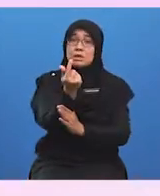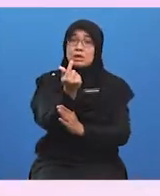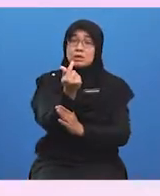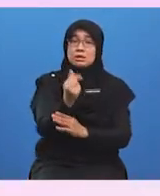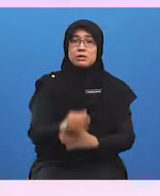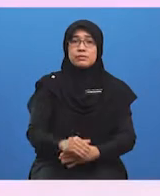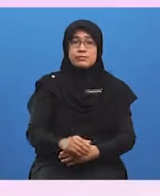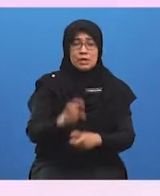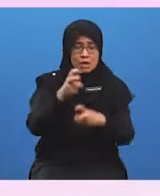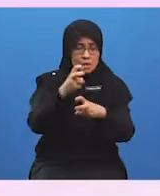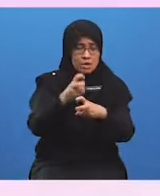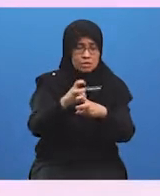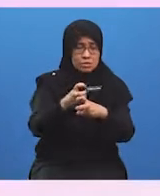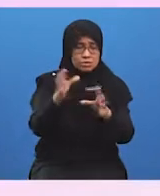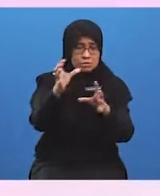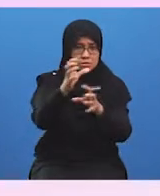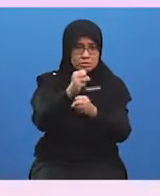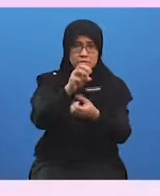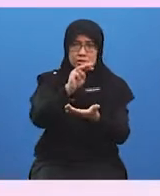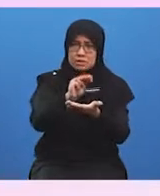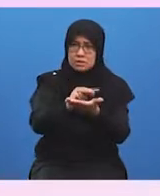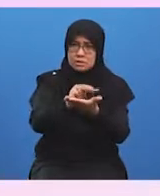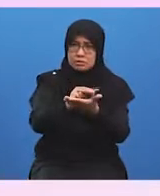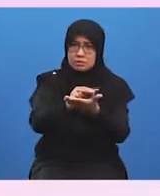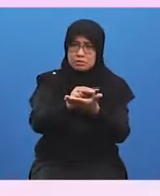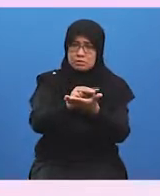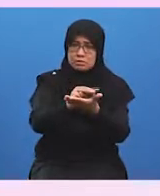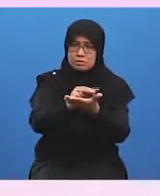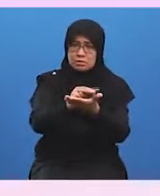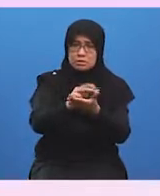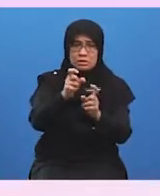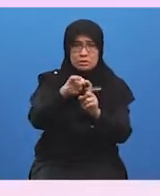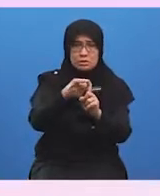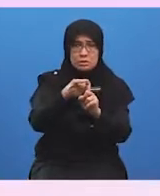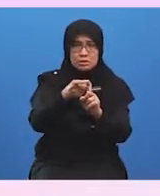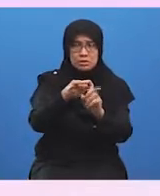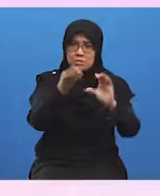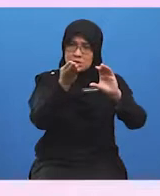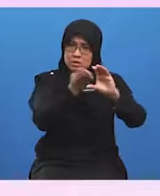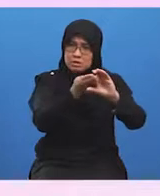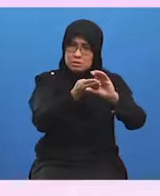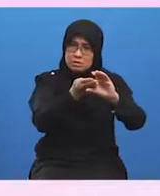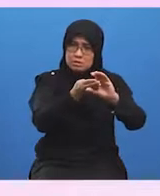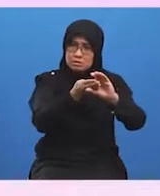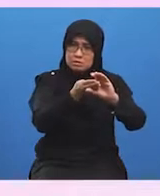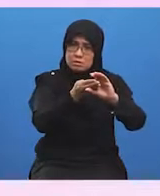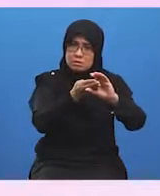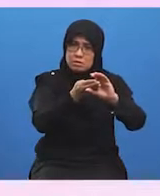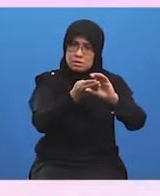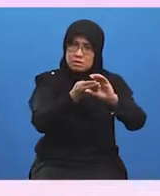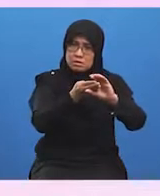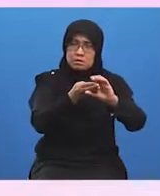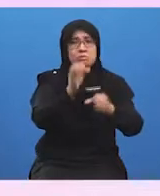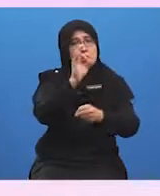Kesukaran mendapatkan modal dan kredit dari institusi kewangan merupakan faktor utama